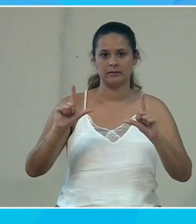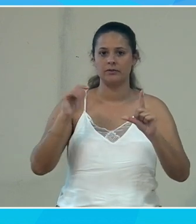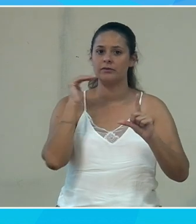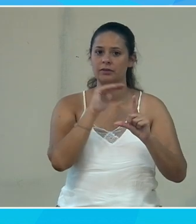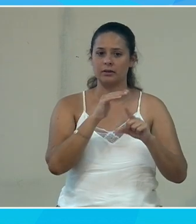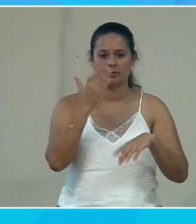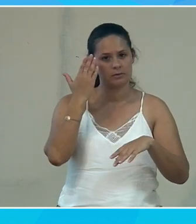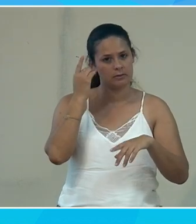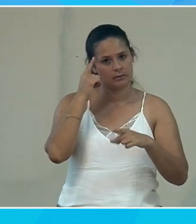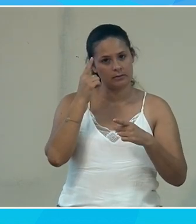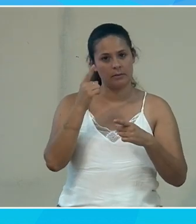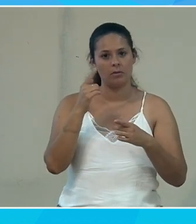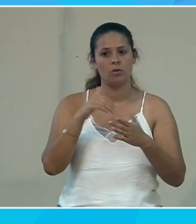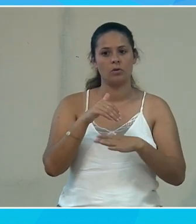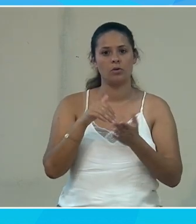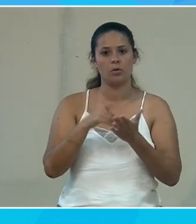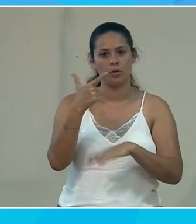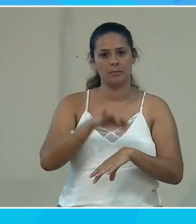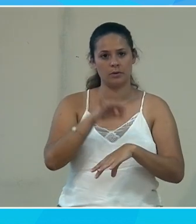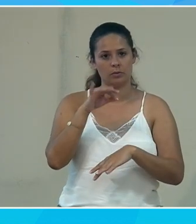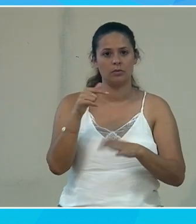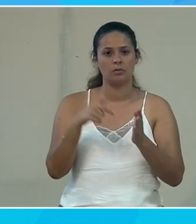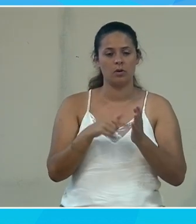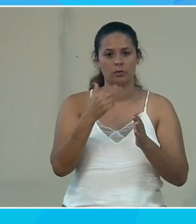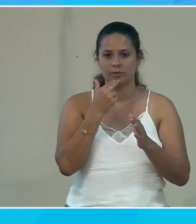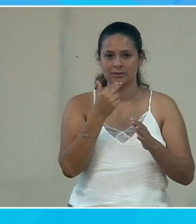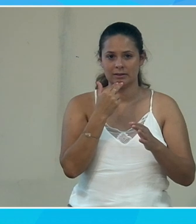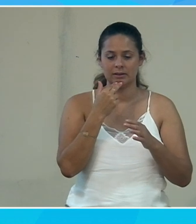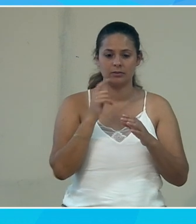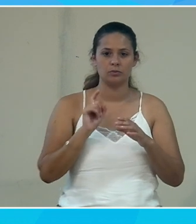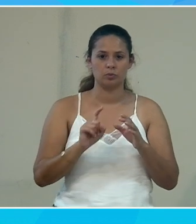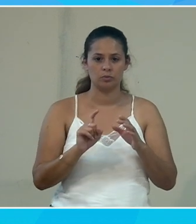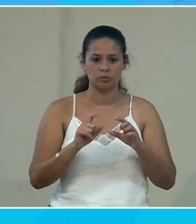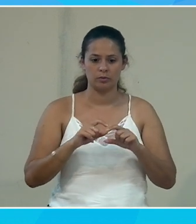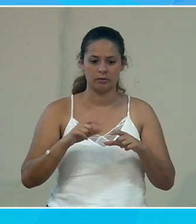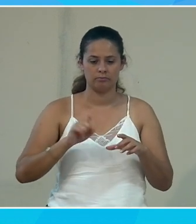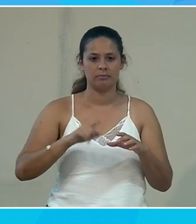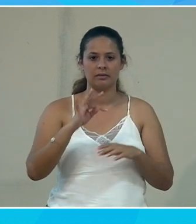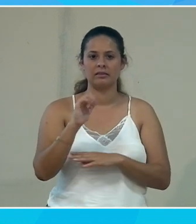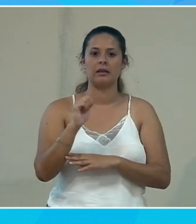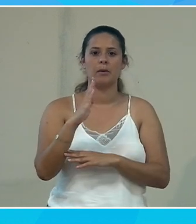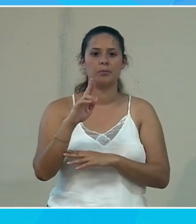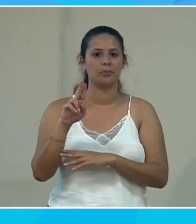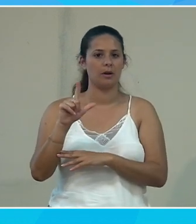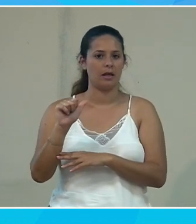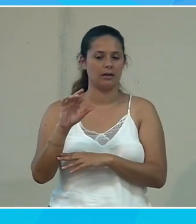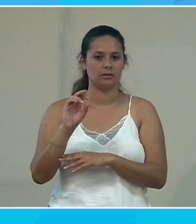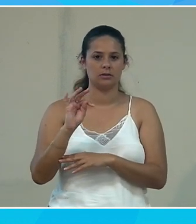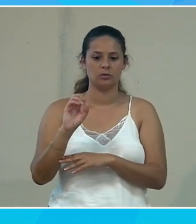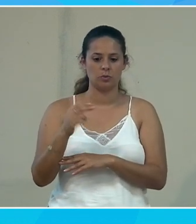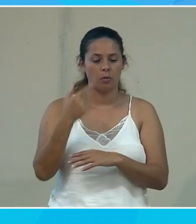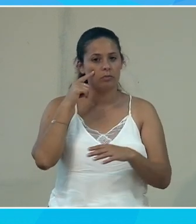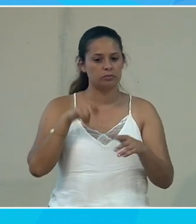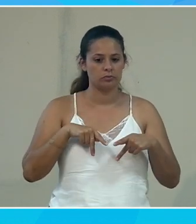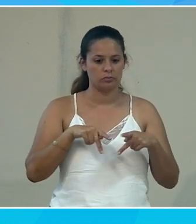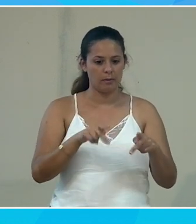aller très vite je vais en faire deux petites minutes quand je vais utiliser ma touche de tabulation il va aussi m'indiquer le chemin qui est vu par